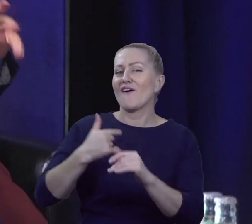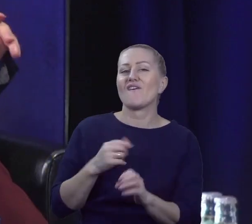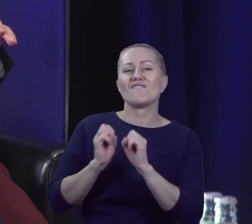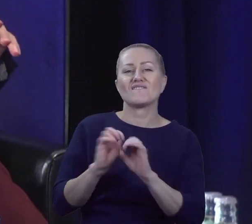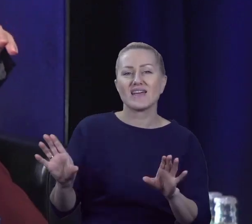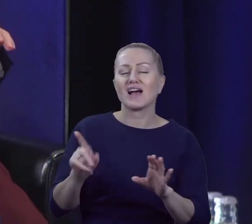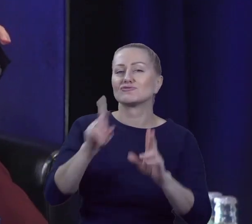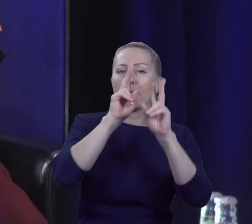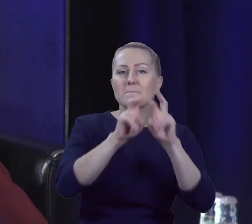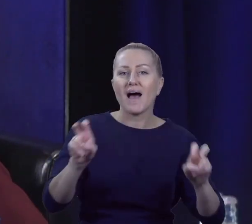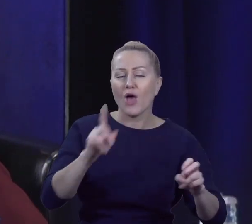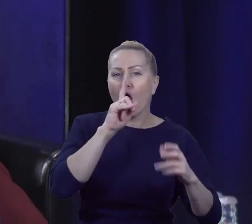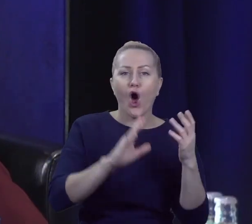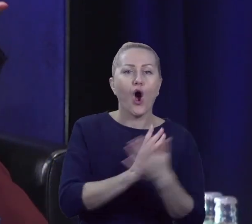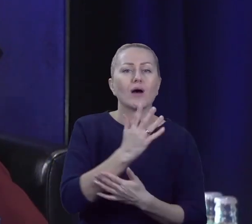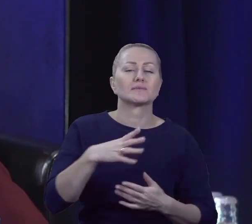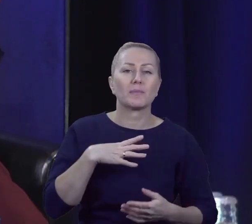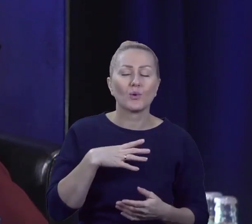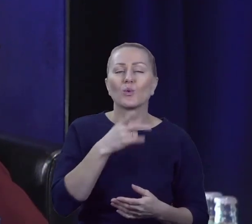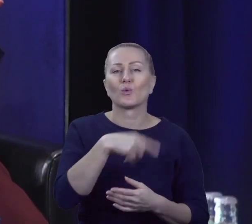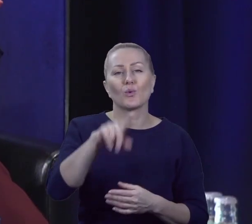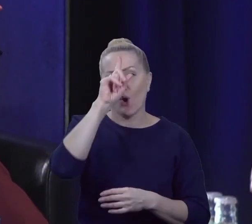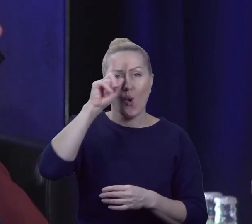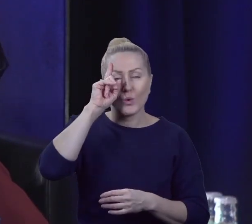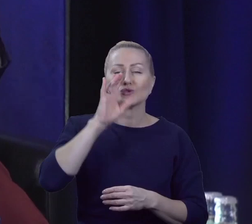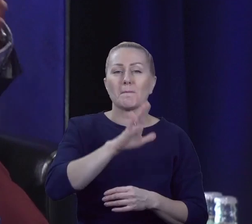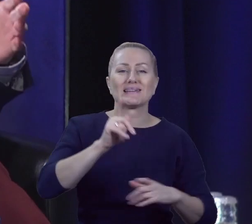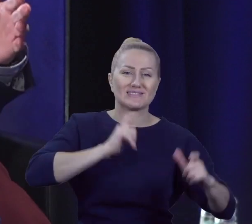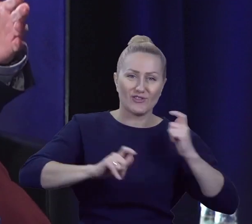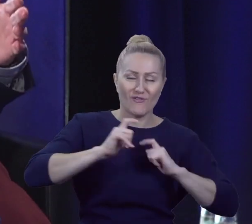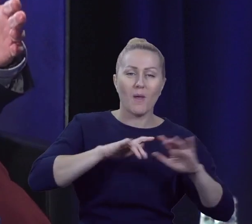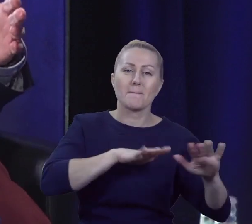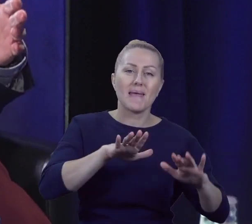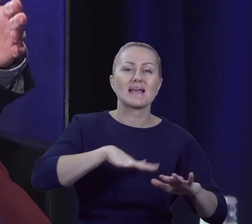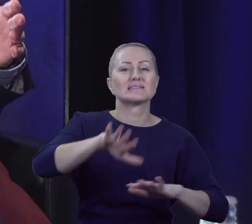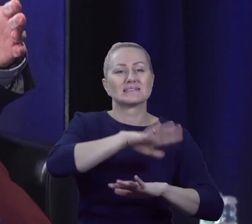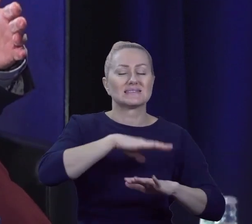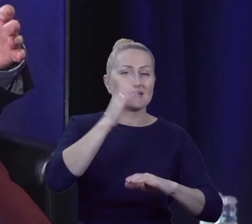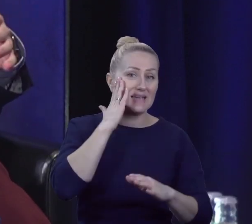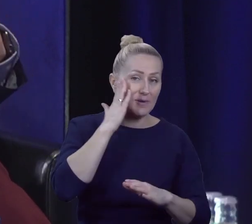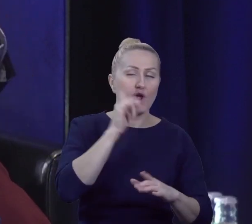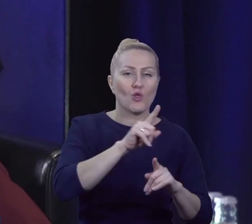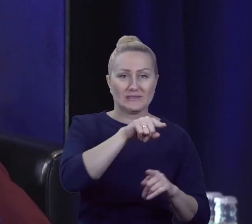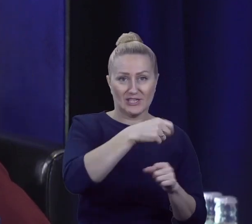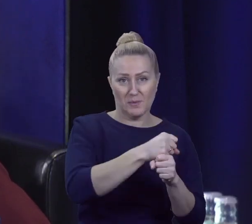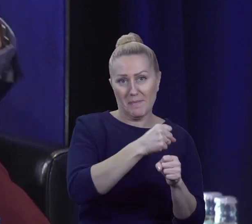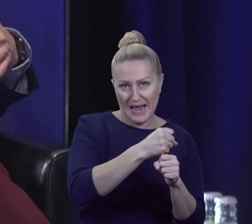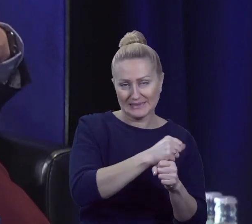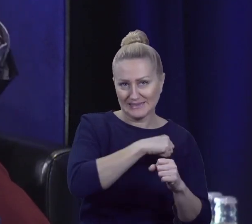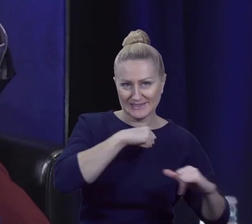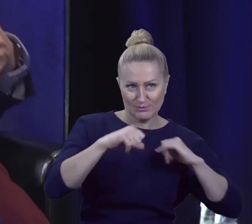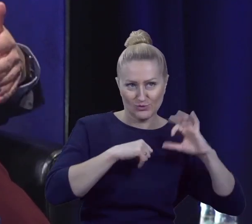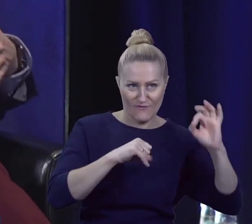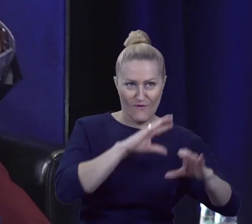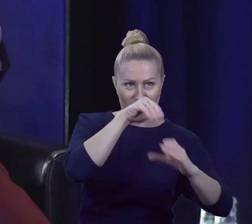w badaniach wychodzi, że zadowolenie z miejsca zamieszkania, czyli z efektów pracy samorządu między innymi, nie ma